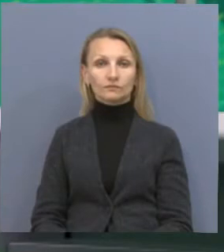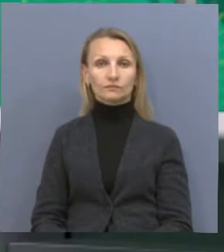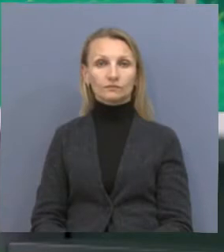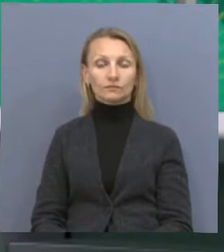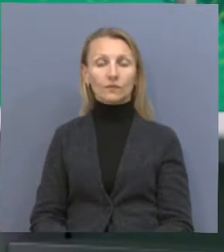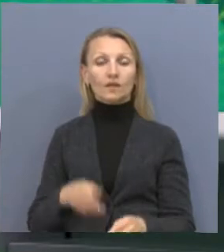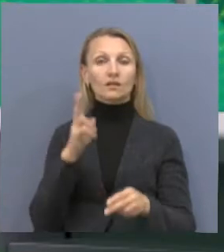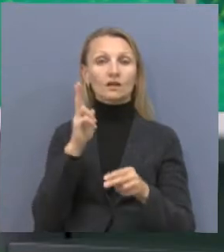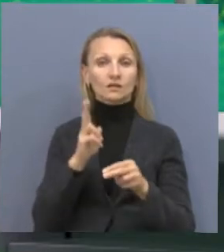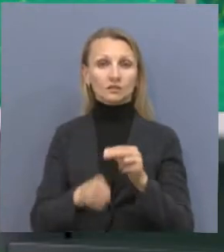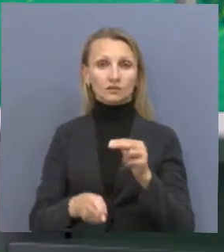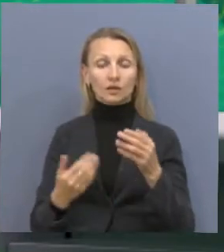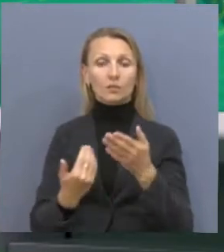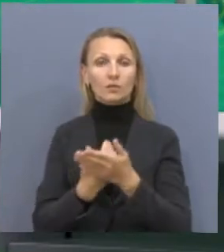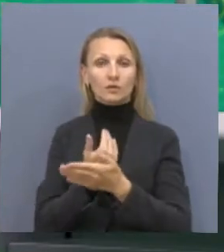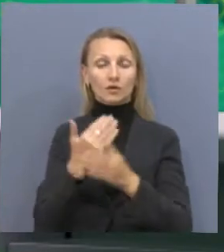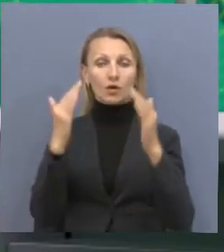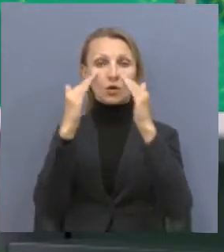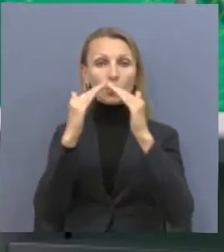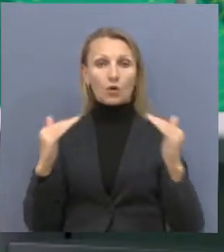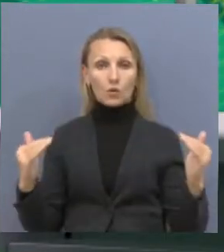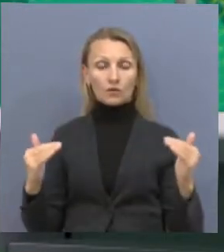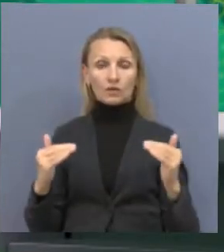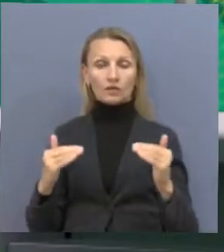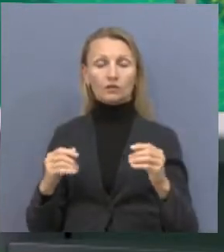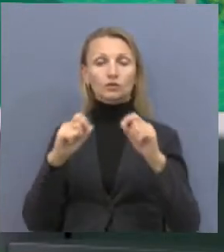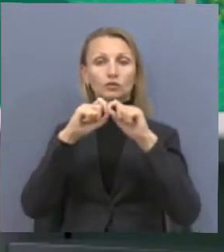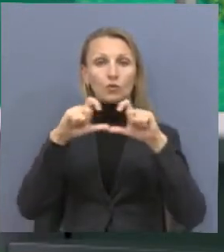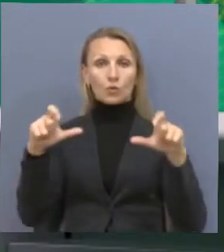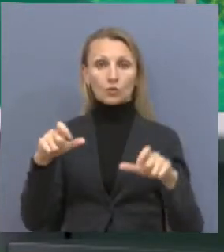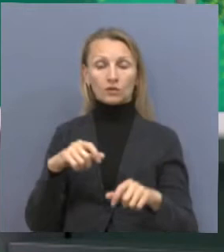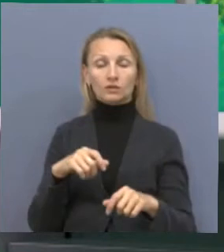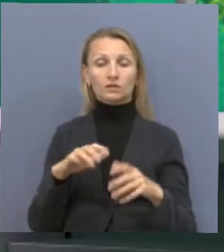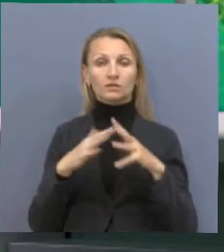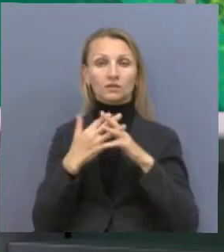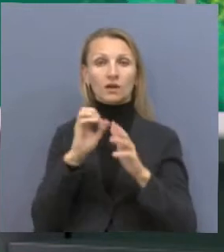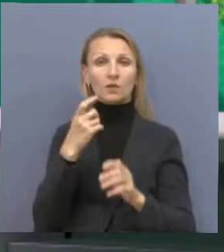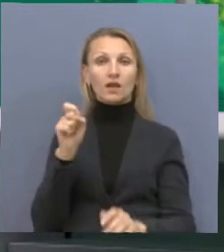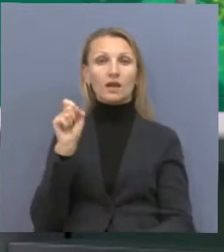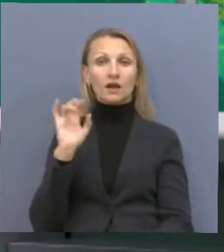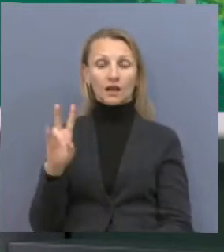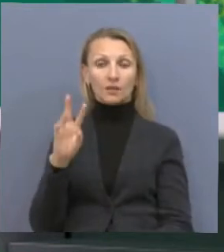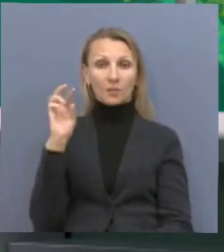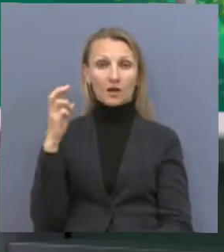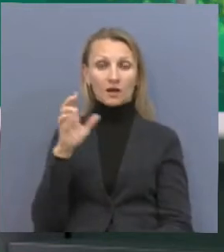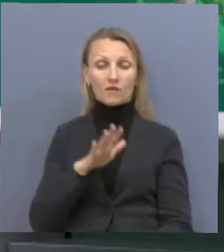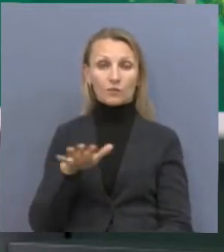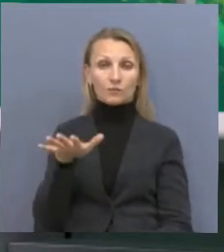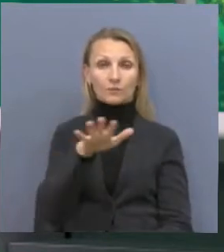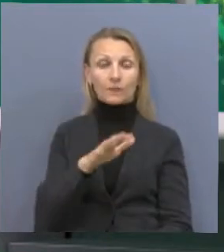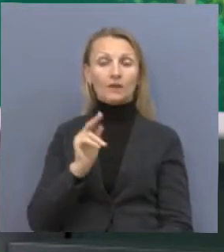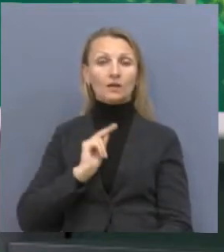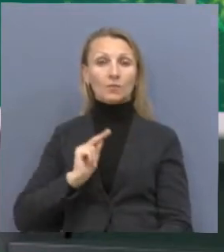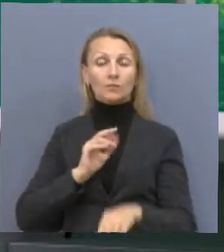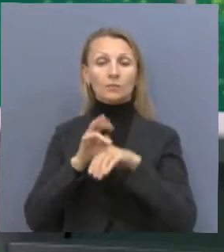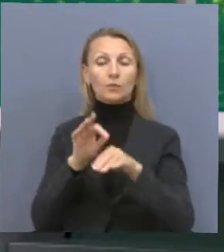Завершается процесс обновления кровли здания общеобразовательной школы села Аблайхан Бурабайского района. На ремонтные работы, проводимые в